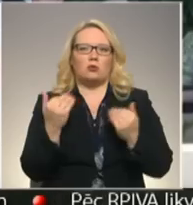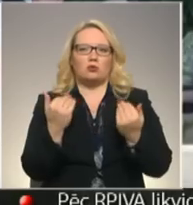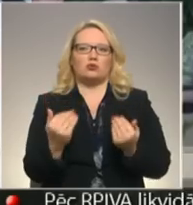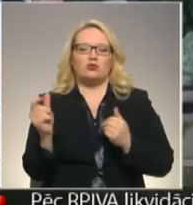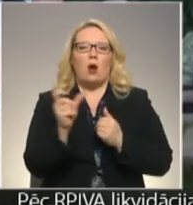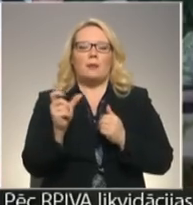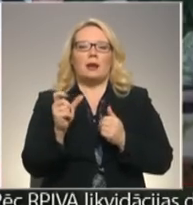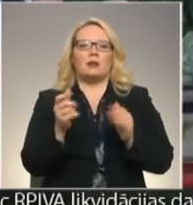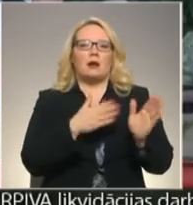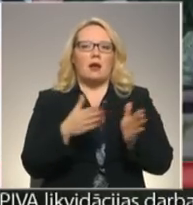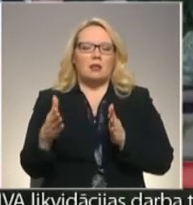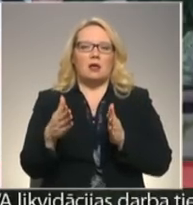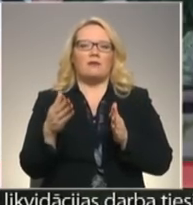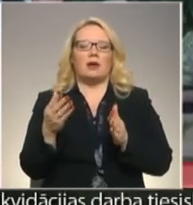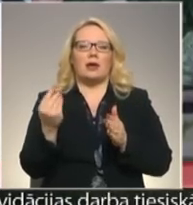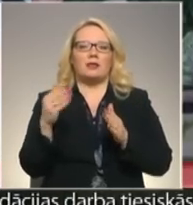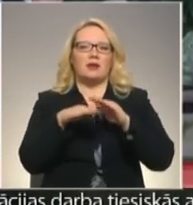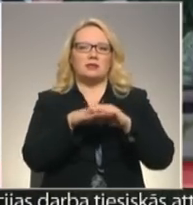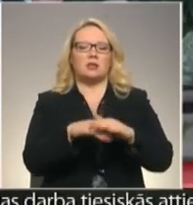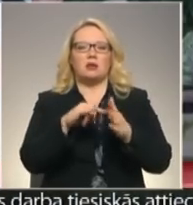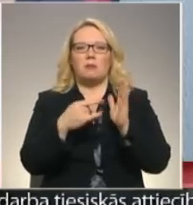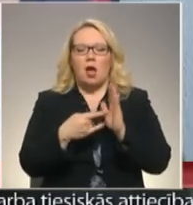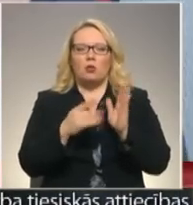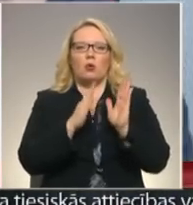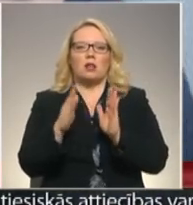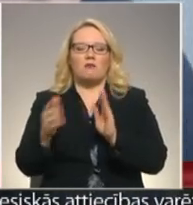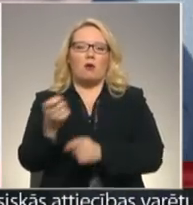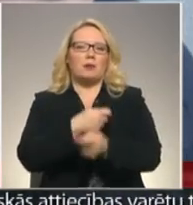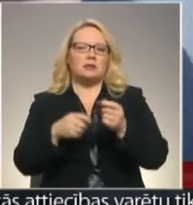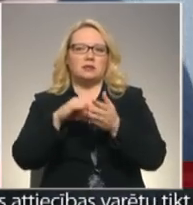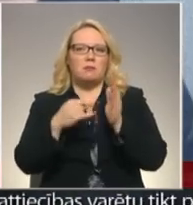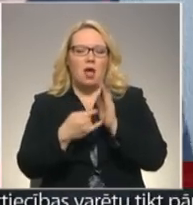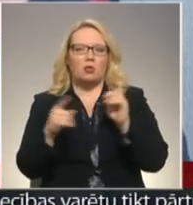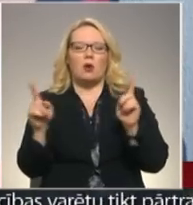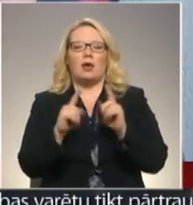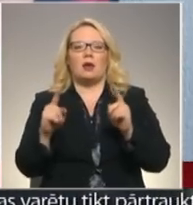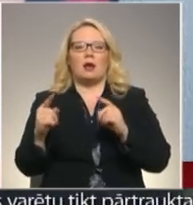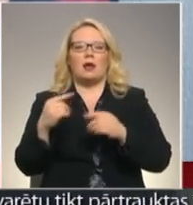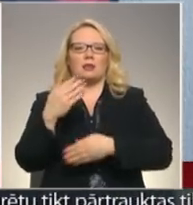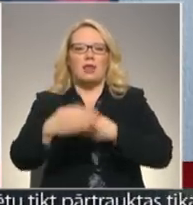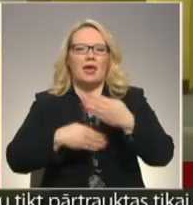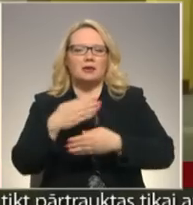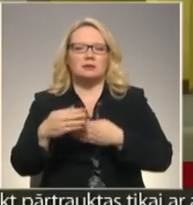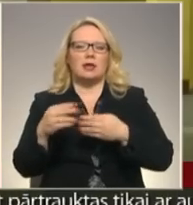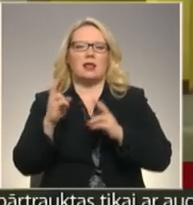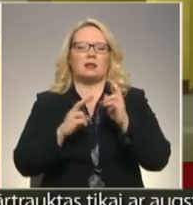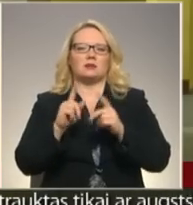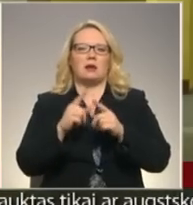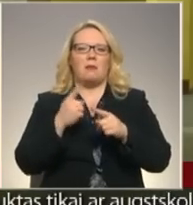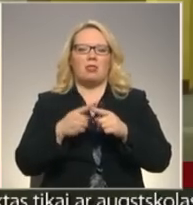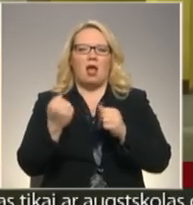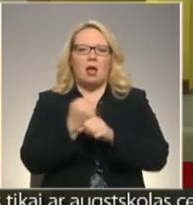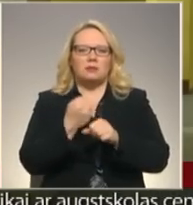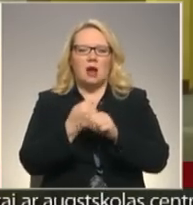šobrīd gatavo investīciju plānus, gatavo biznesu plānus. Ir tekstils, metāla apstrāda, koka apstrāda, pārtības